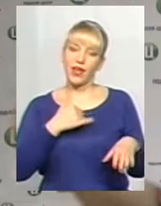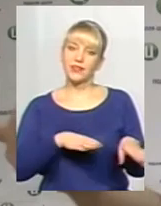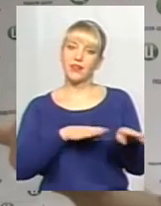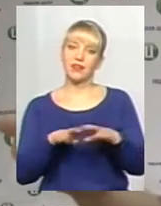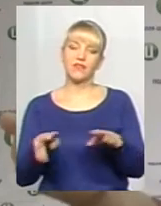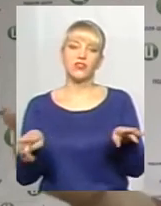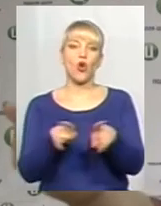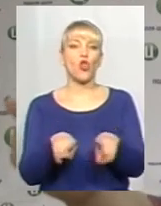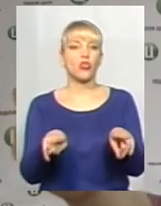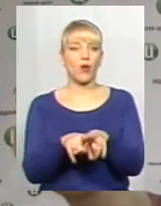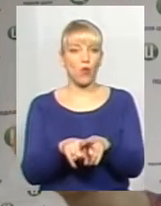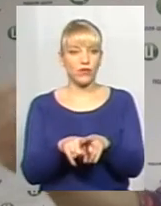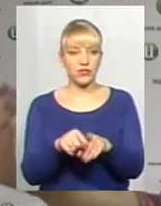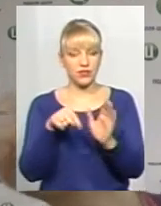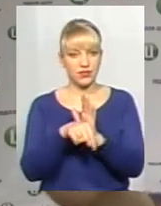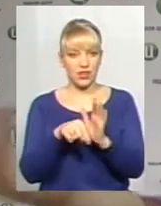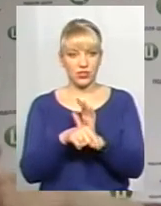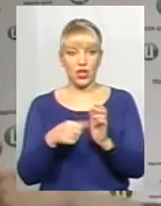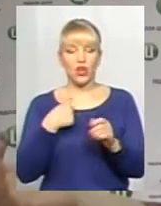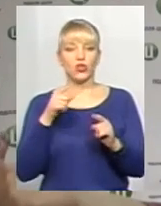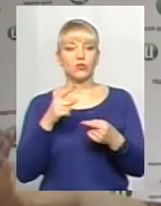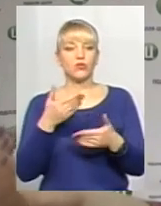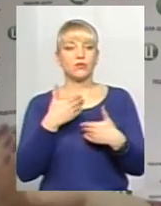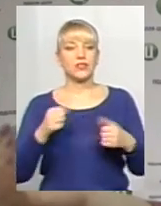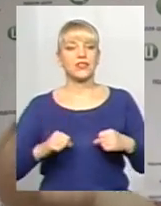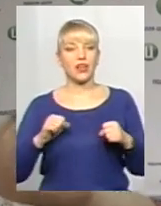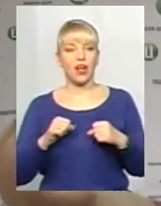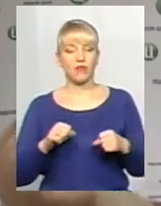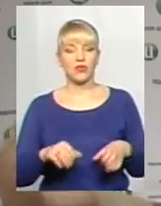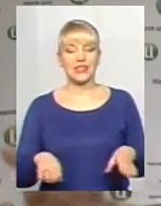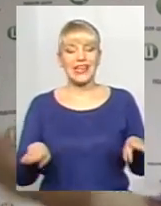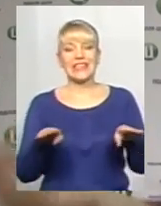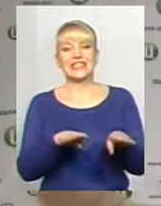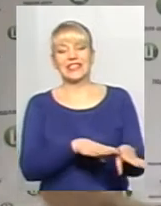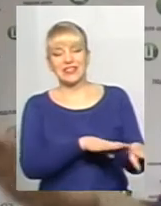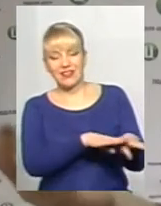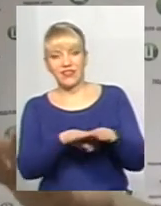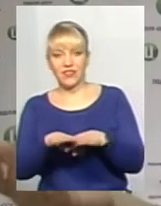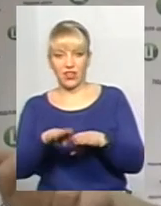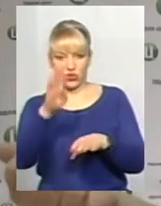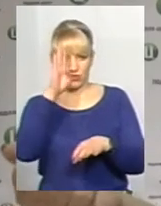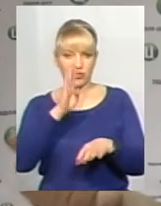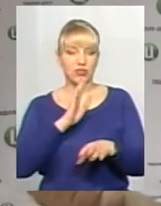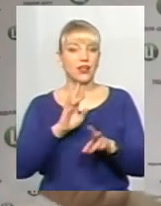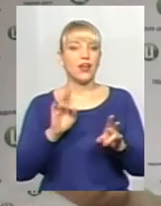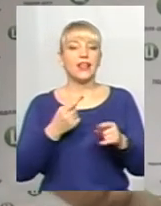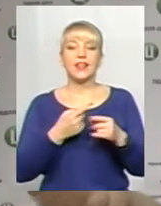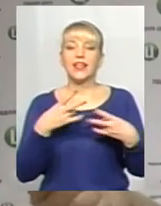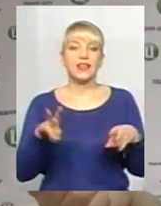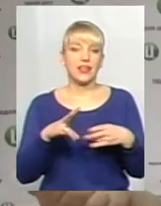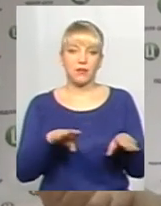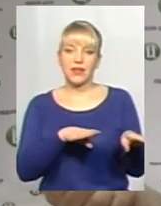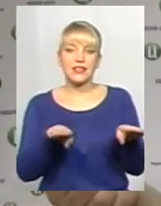І ми прагнемо чомусь зрівняти чоловіка і жінки. Не треба їх зрівнювати, треба просто їх поважати. Якщо